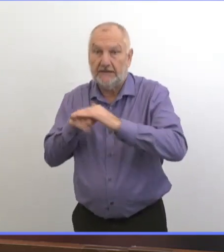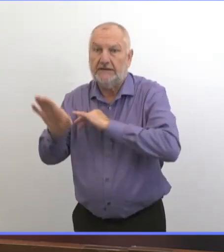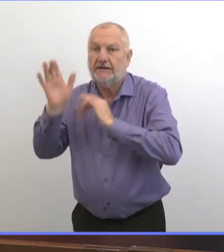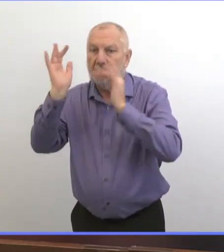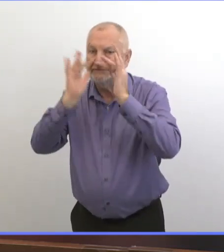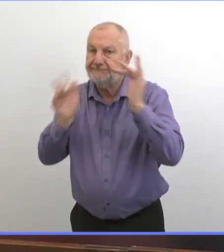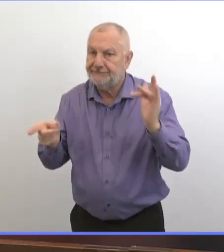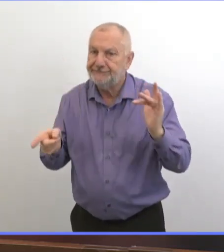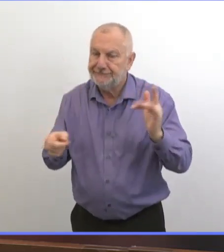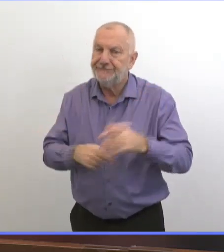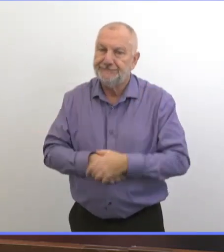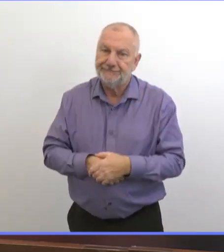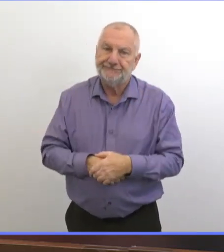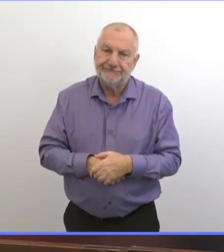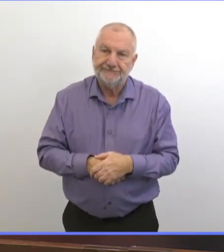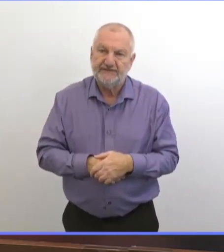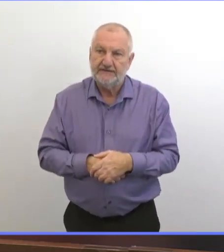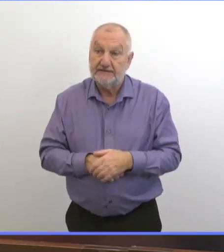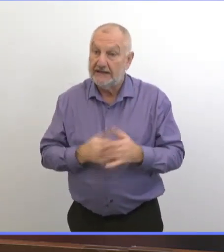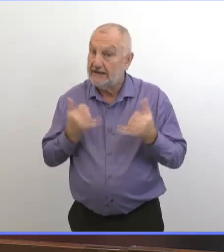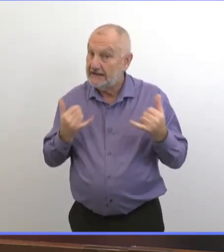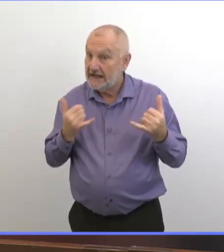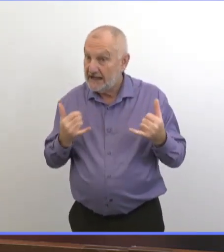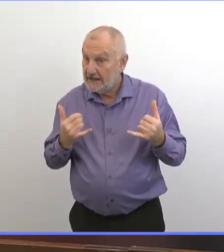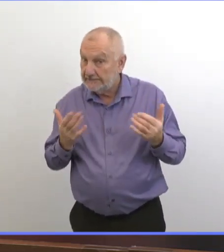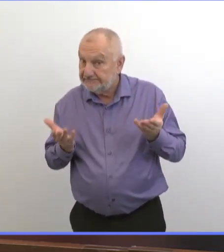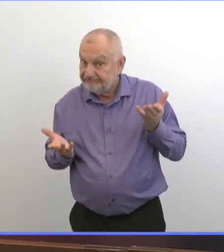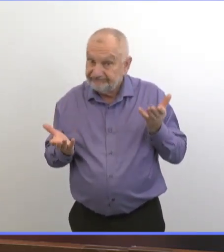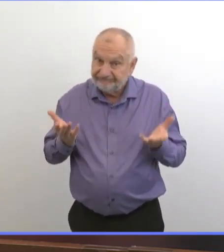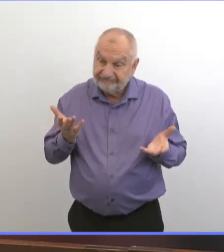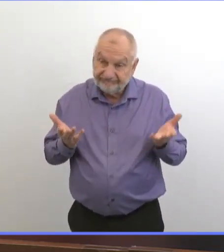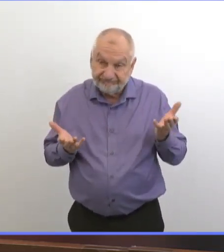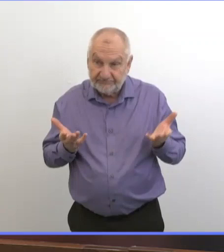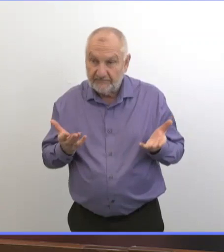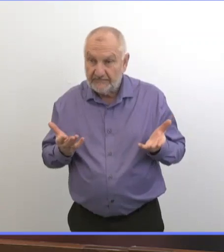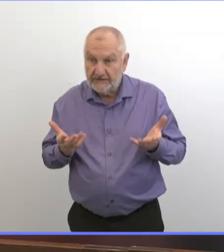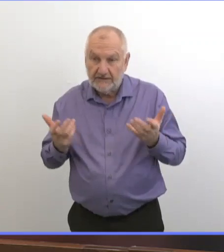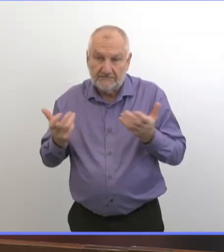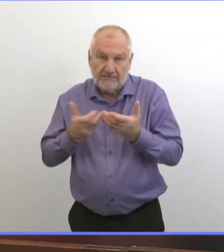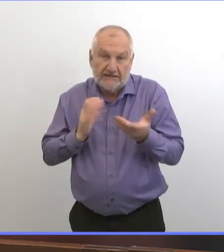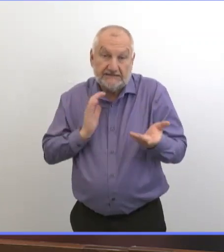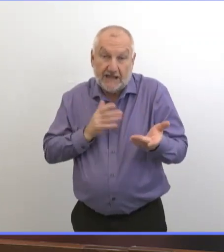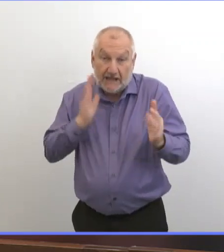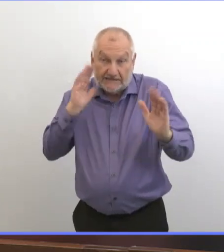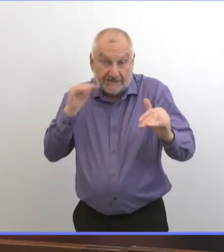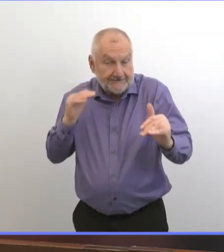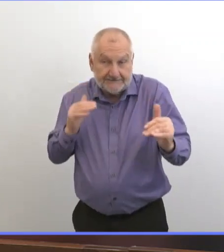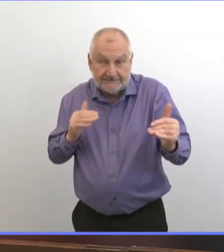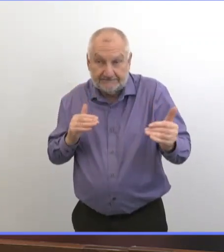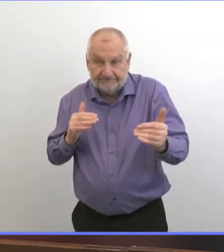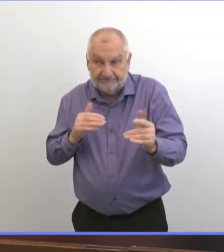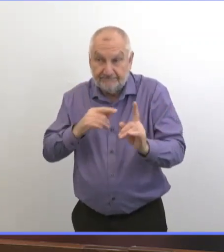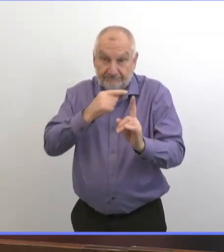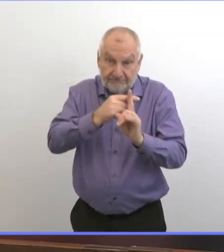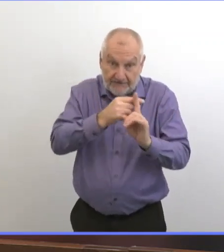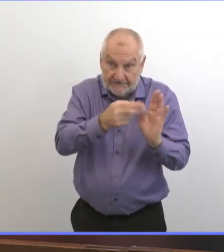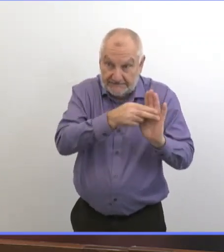hospitalisées. Et donc les proportions qu'on voit à l'heure actuelle, c'est ce à quoi on s'attend.